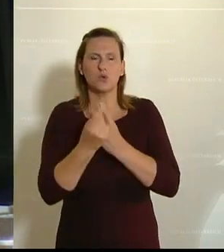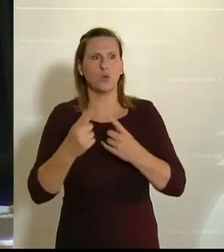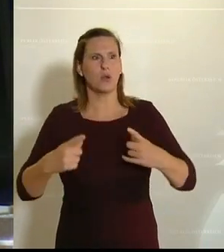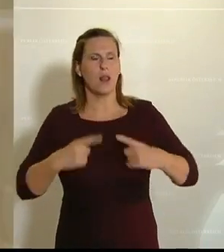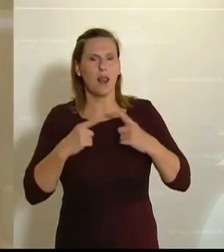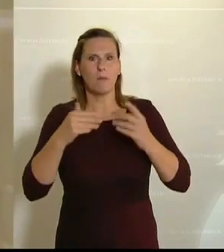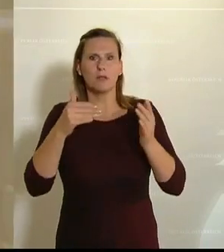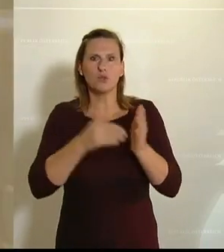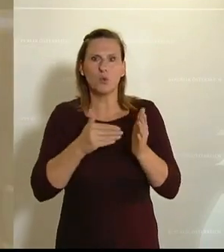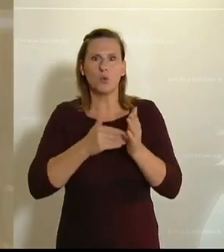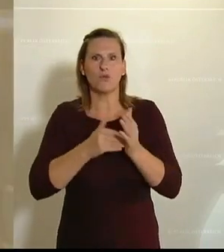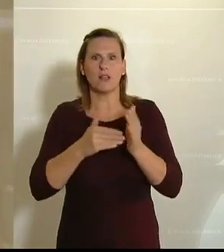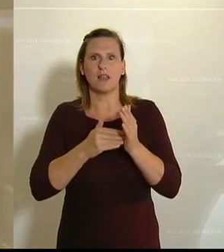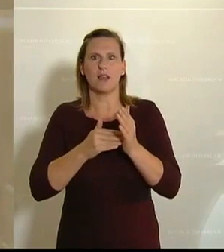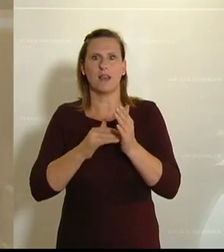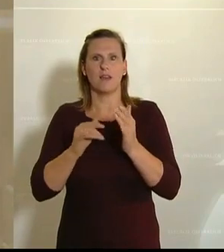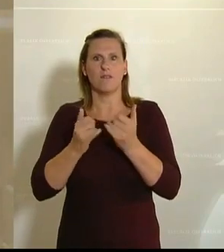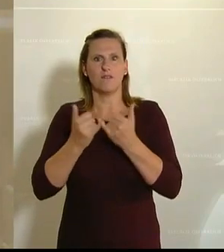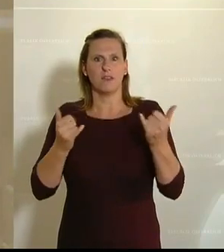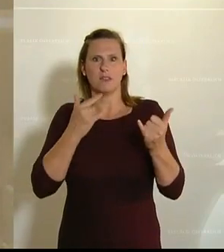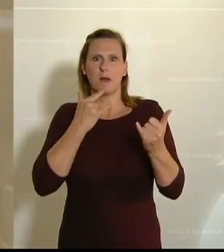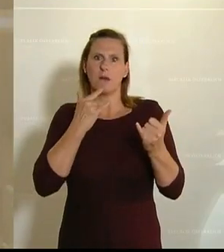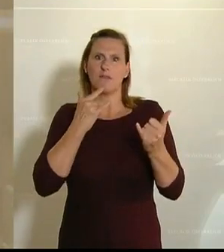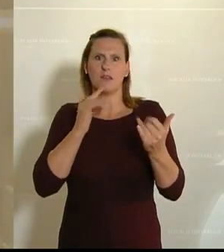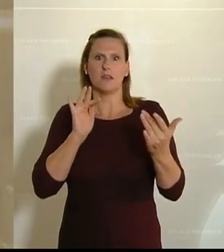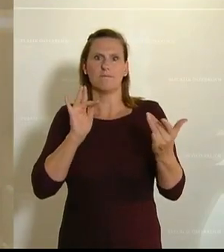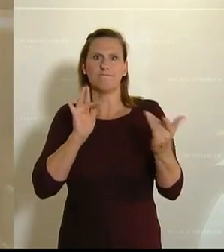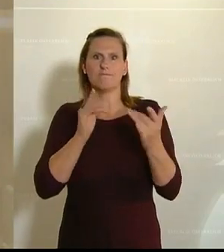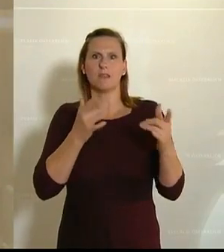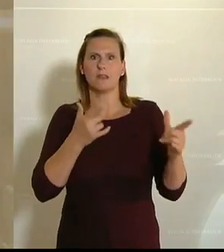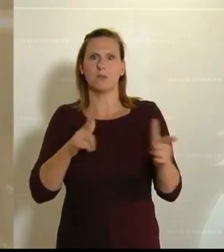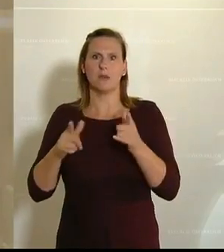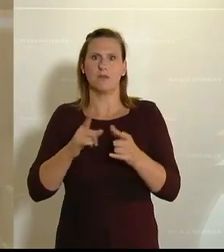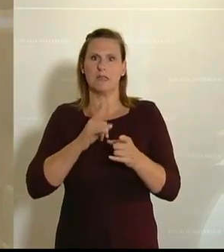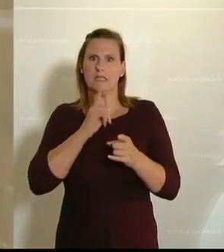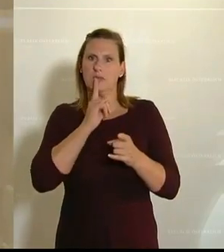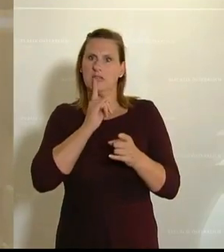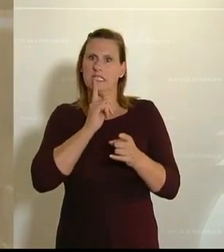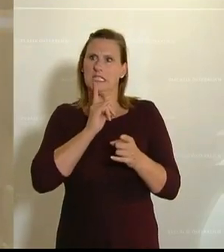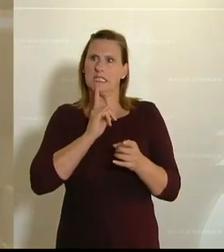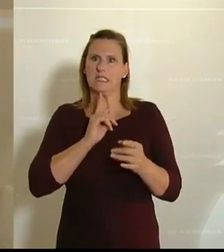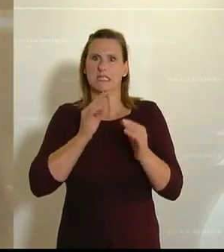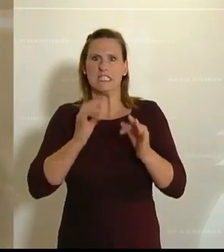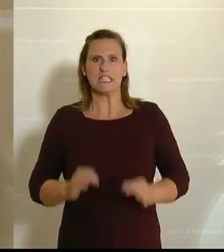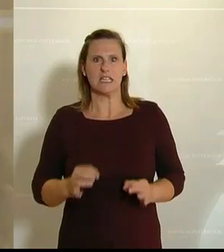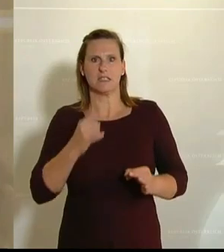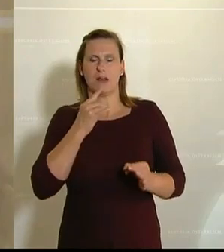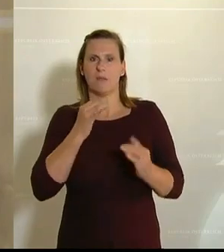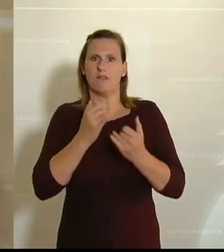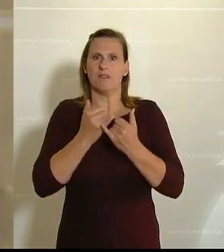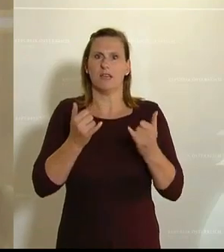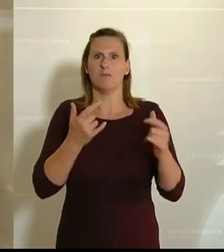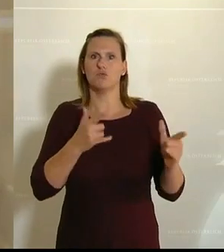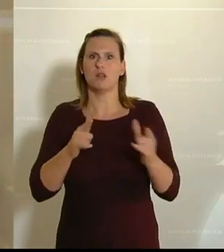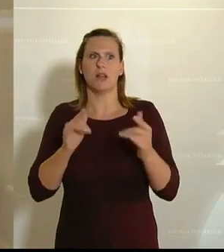lebensnotwendige Kontrapunkt. Und ich nehme ganz bewusst ein musikalisches Stilmittel hier, der notwendige Kontrapunkt